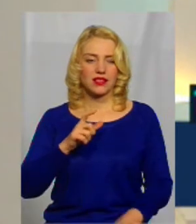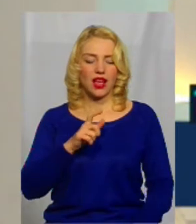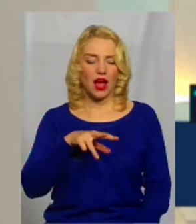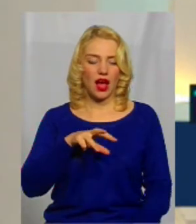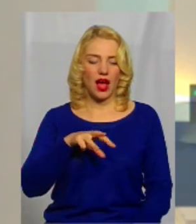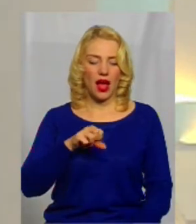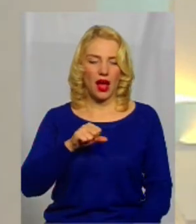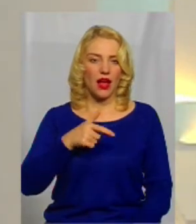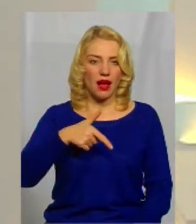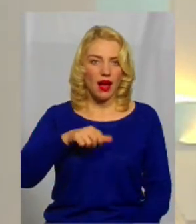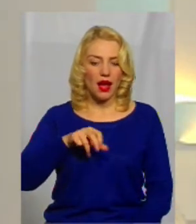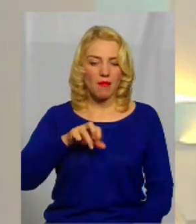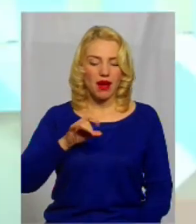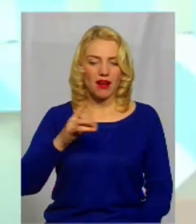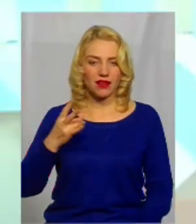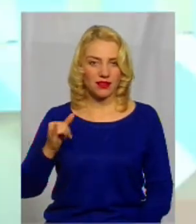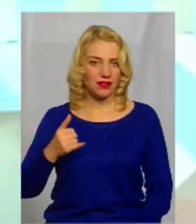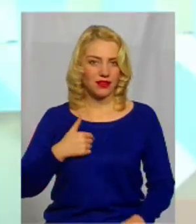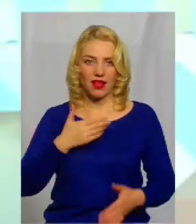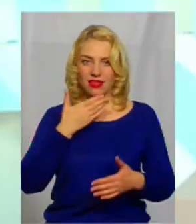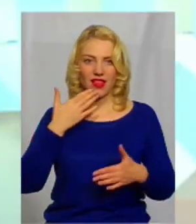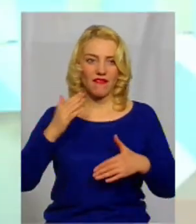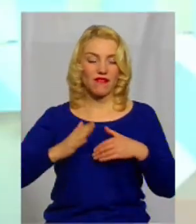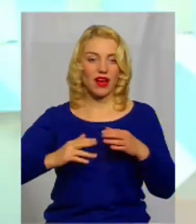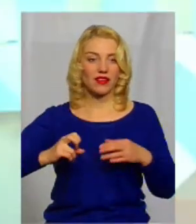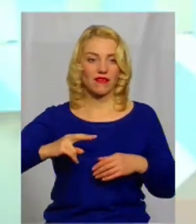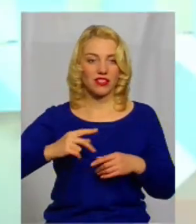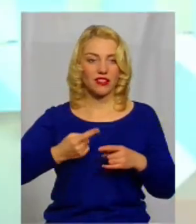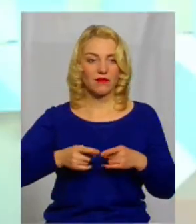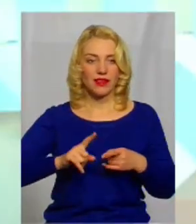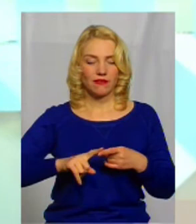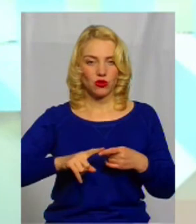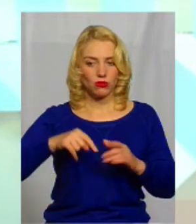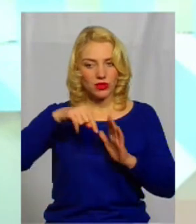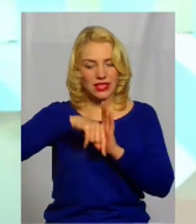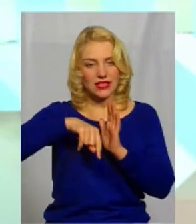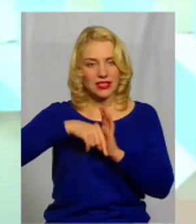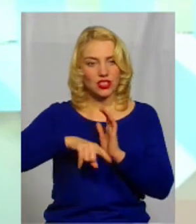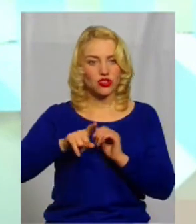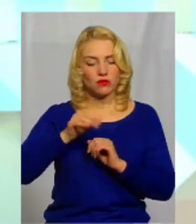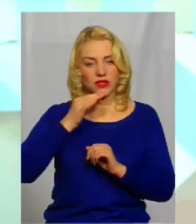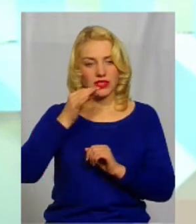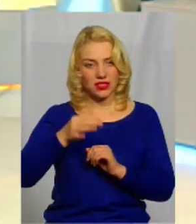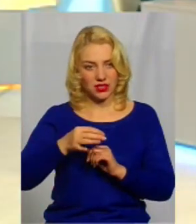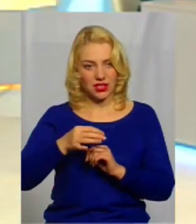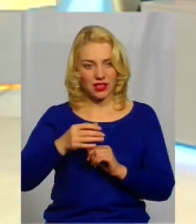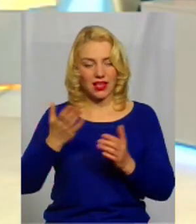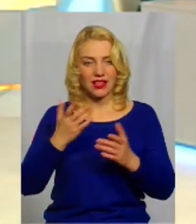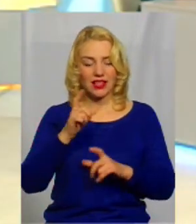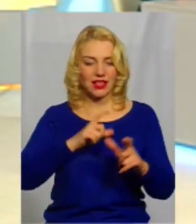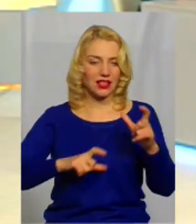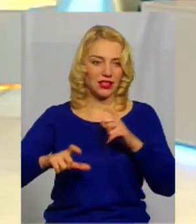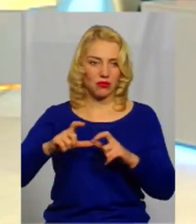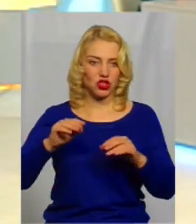Дякуємо за запитання. Я не фахівець, значить, в тому сенсі, щоб сказати, який хімічний вклад.